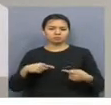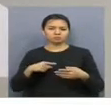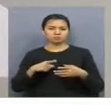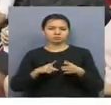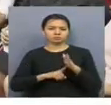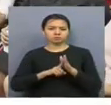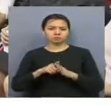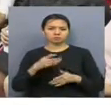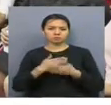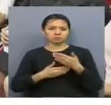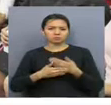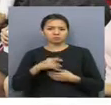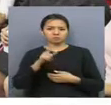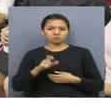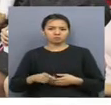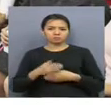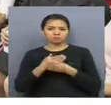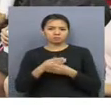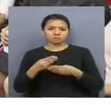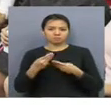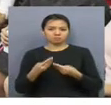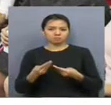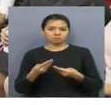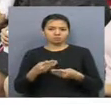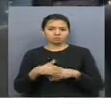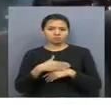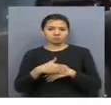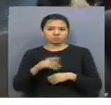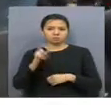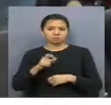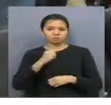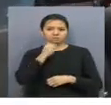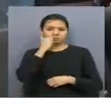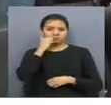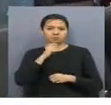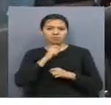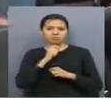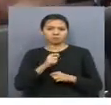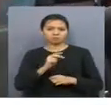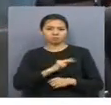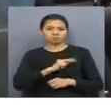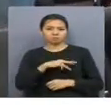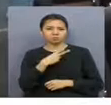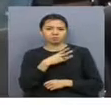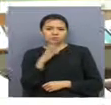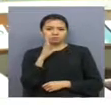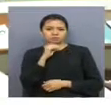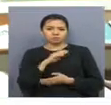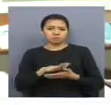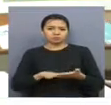арқылы мүмкіндігі шектеуіл жандарға қолышын беріп жүрген жаны жомар жандарға алғысын білдіреу отырып, жұмыстарына сәт көп келеді.